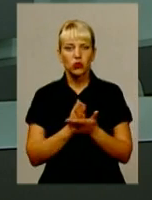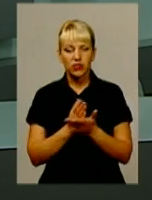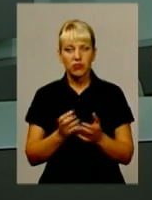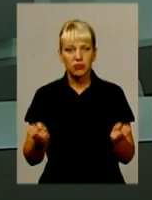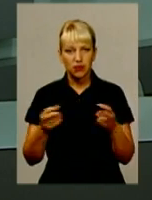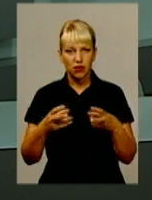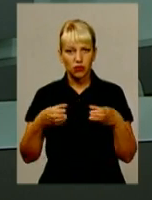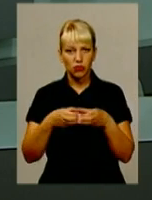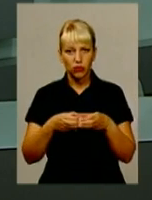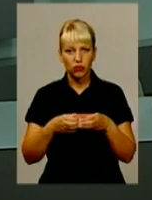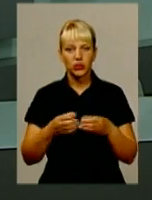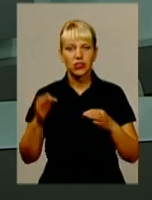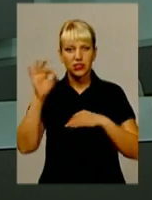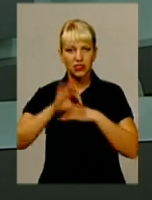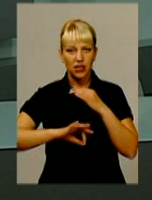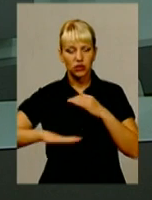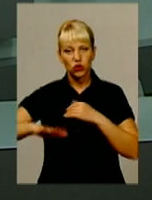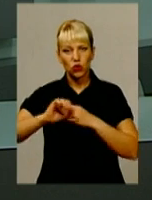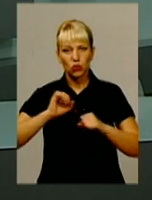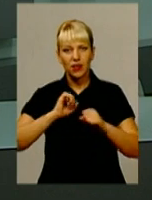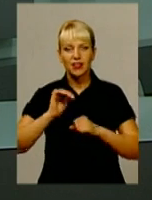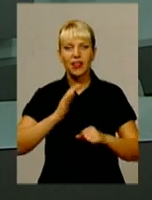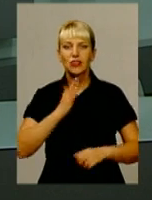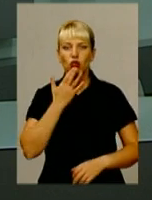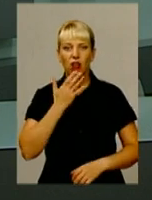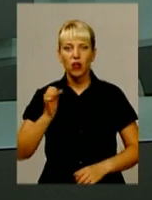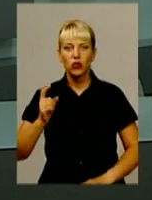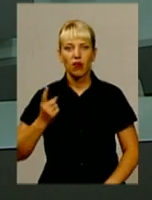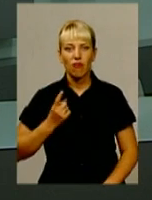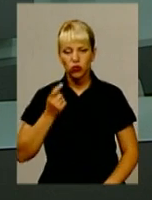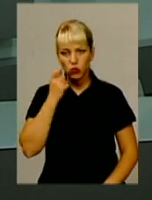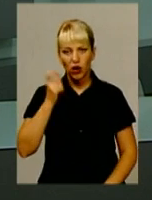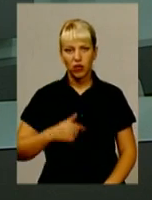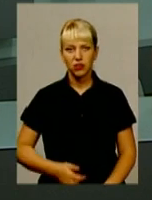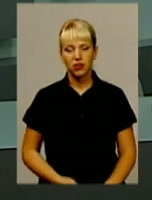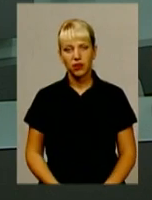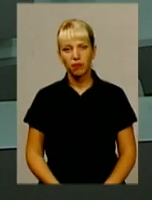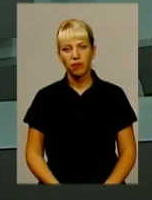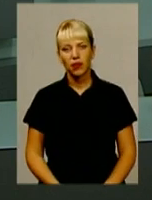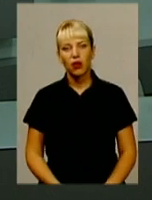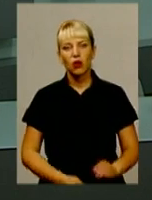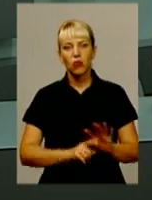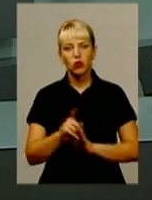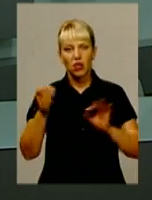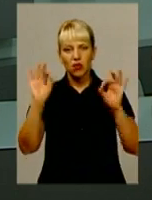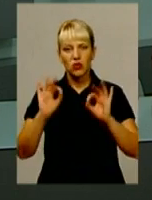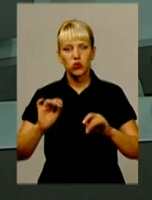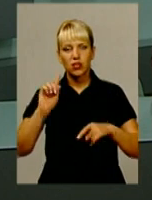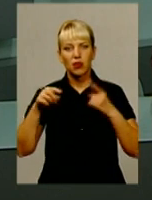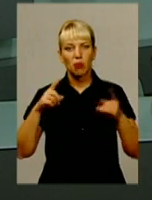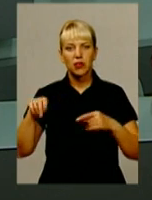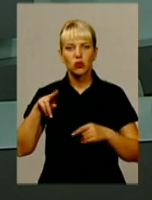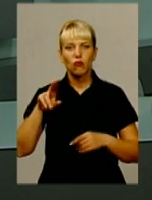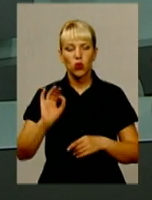територіального командування Національної гвардії України. Тим часом розпочинається осінній призов до